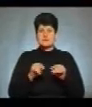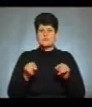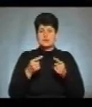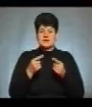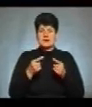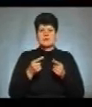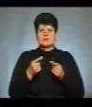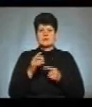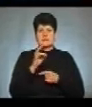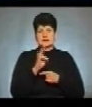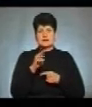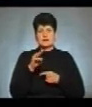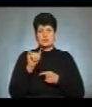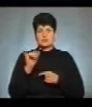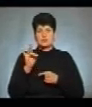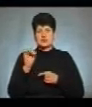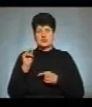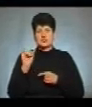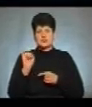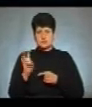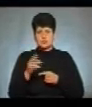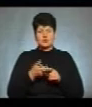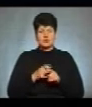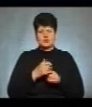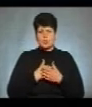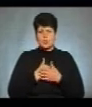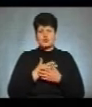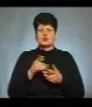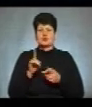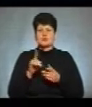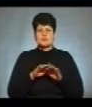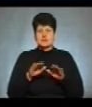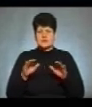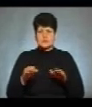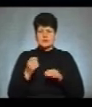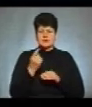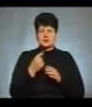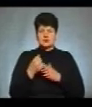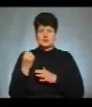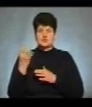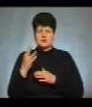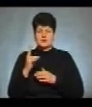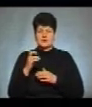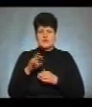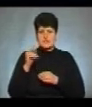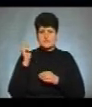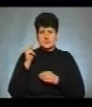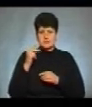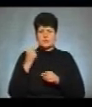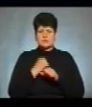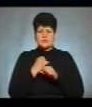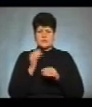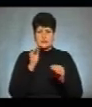кінокомісії Наталія Турчин. Дуже хочемо, щоб дітки під час кінохвильки, яка відбуватиметься з 11 по 14 квітня в Тернополі, навчилися і творити